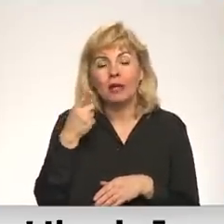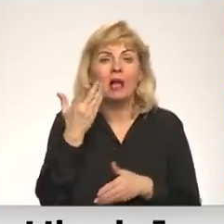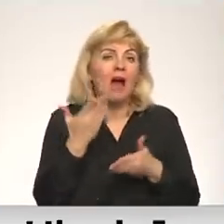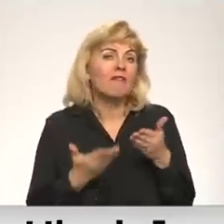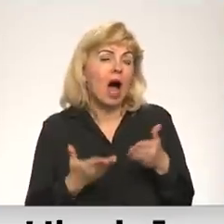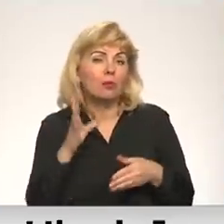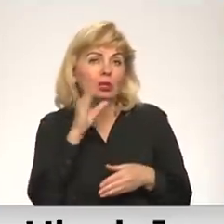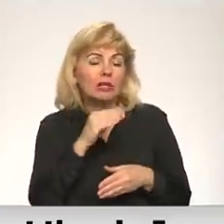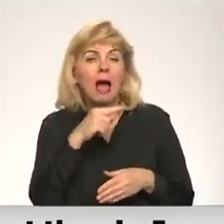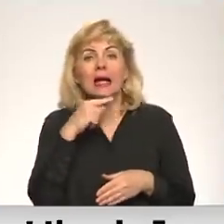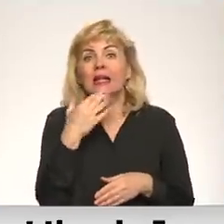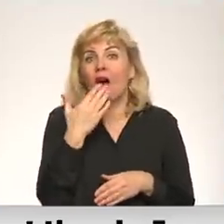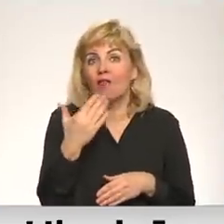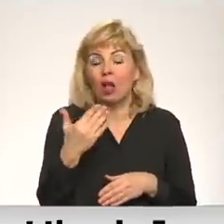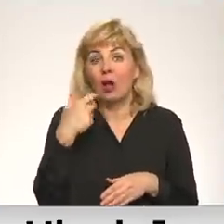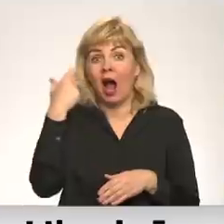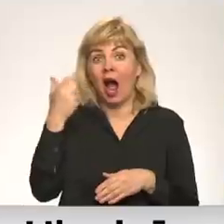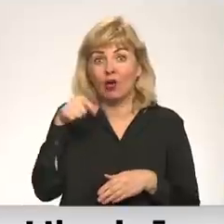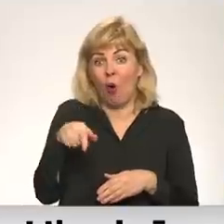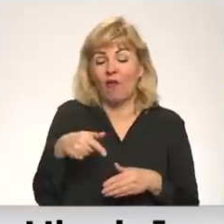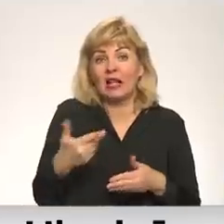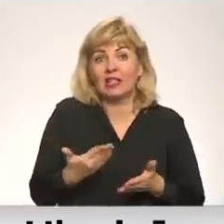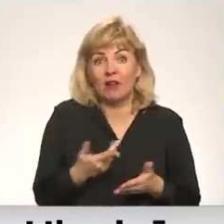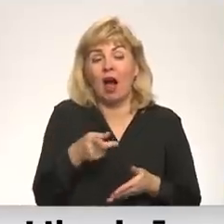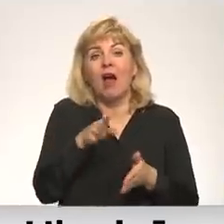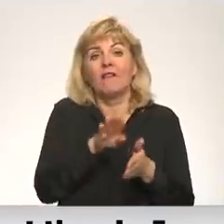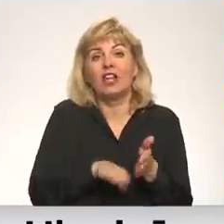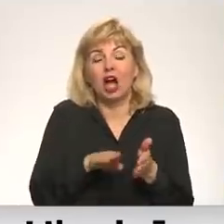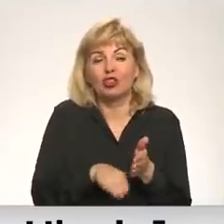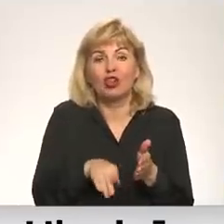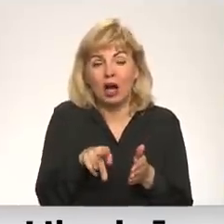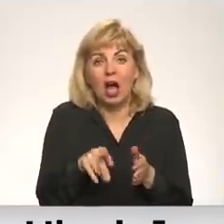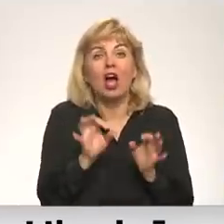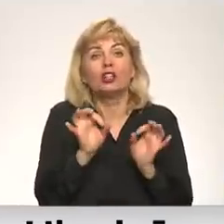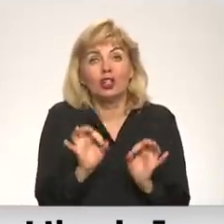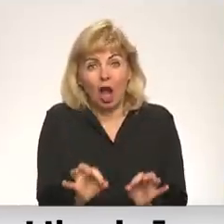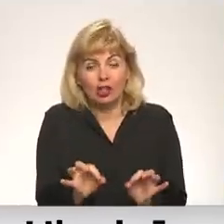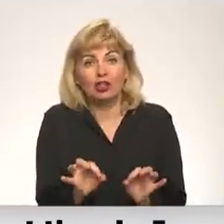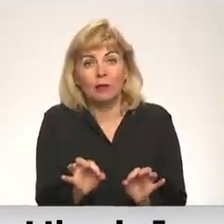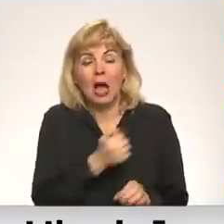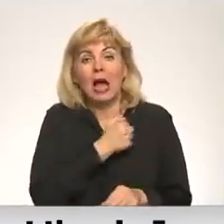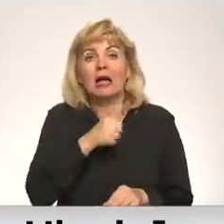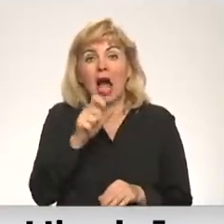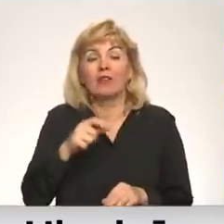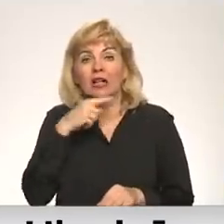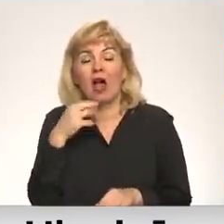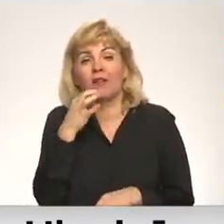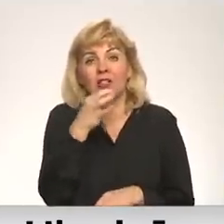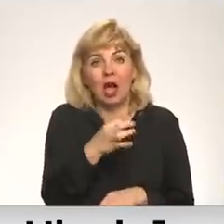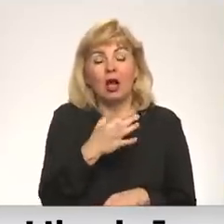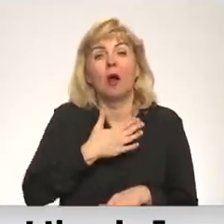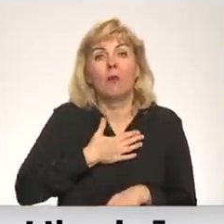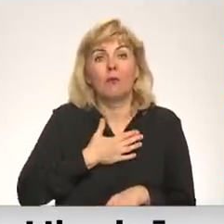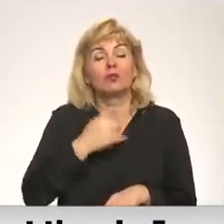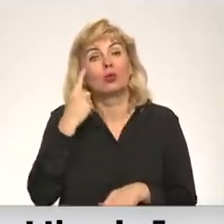iespējams Krieva lodīgie Harkovā daudz vienkāršāk un būtībā tiešām arī, kā karavīri Krievu saka, ka mums